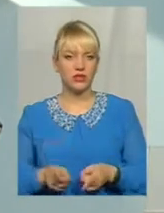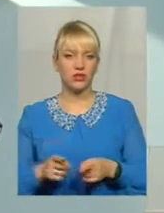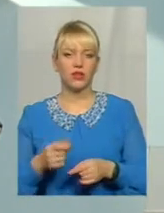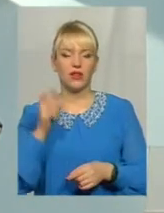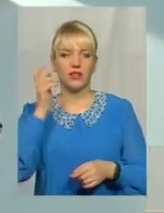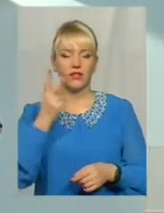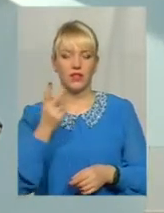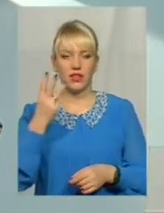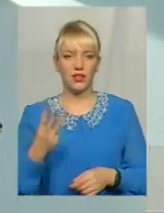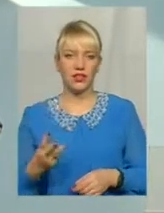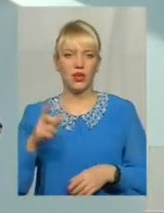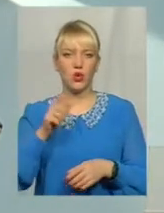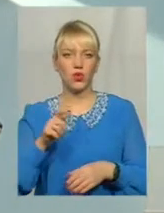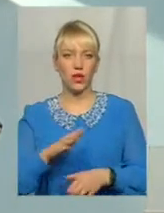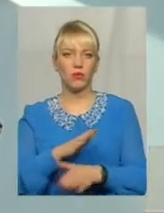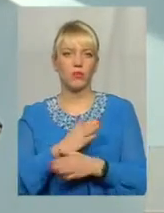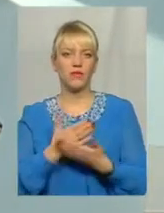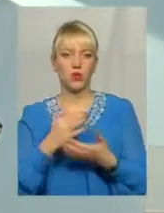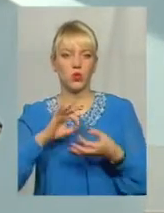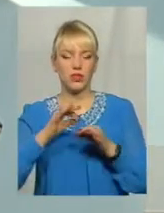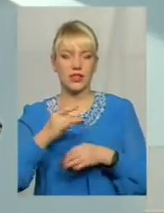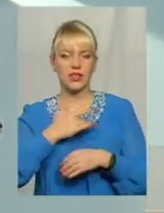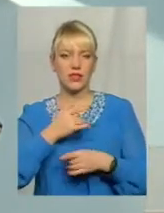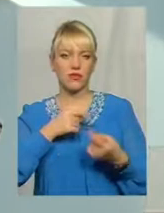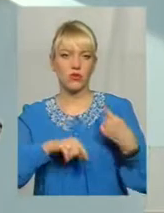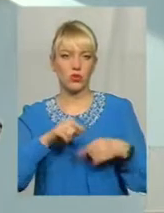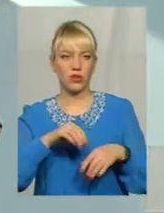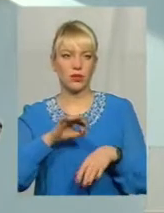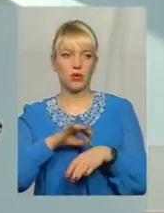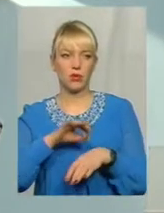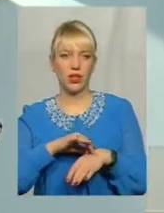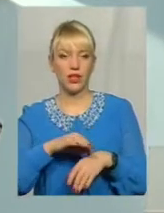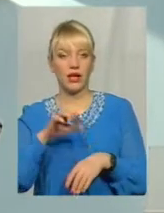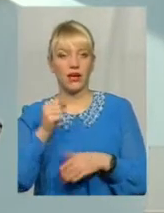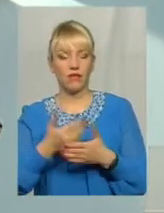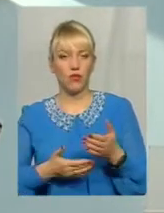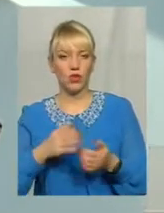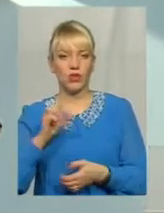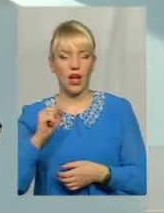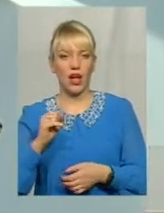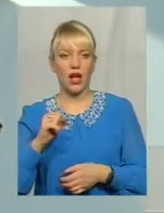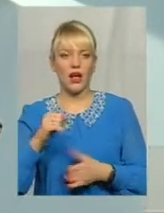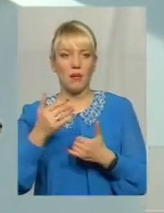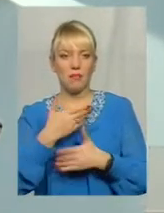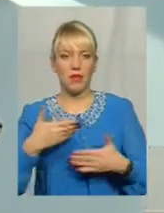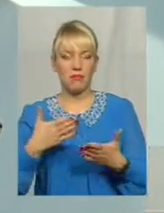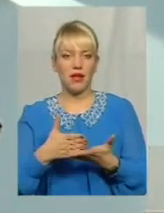майже дві третини людей помирають саме від ускладнень серцево-судинної патології А ми маємо